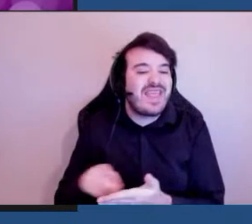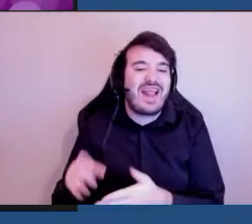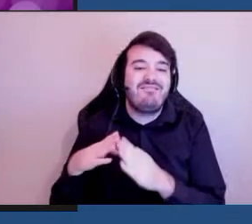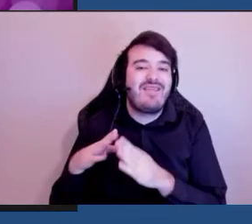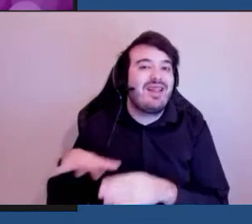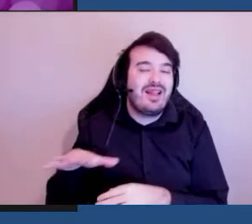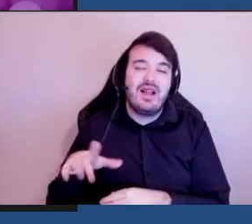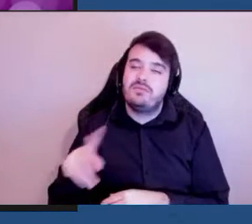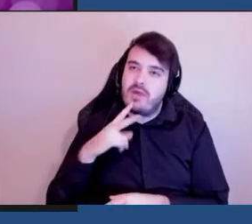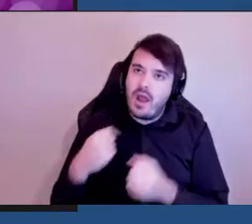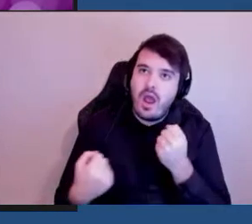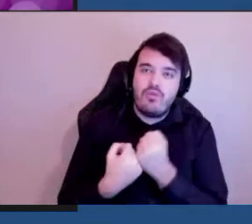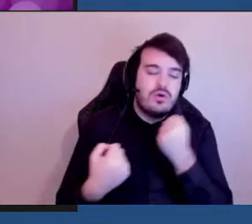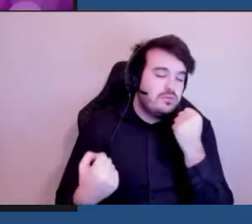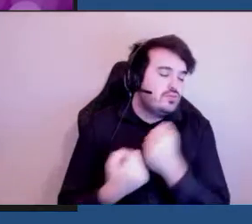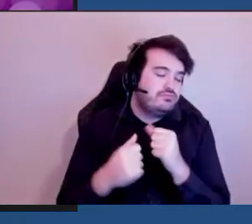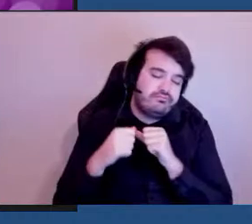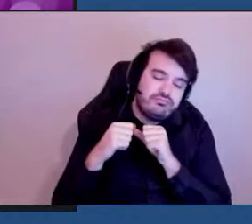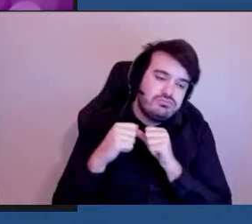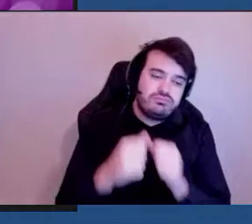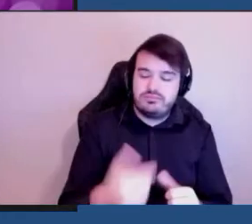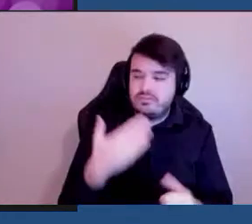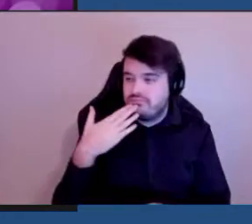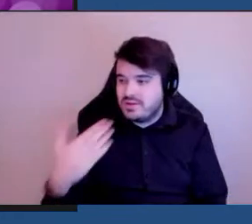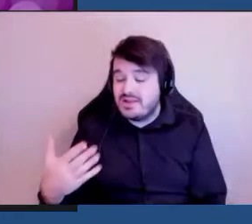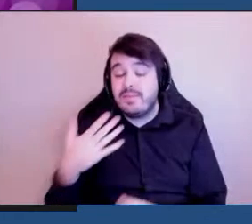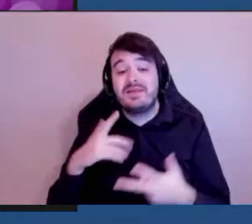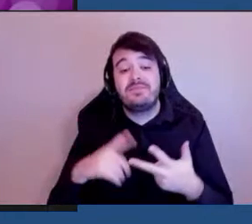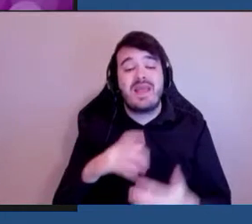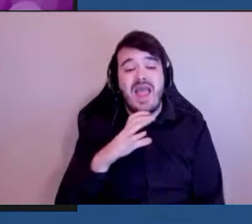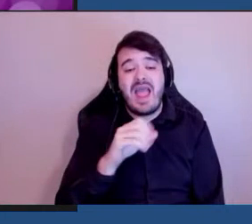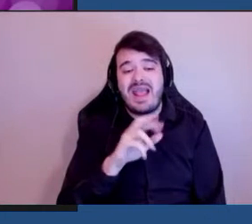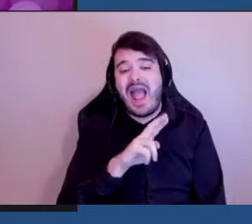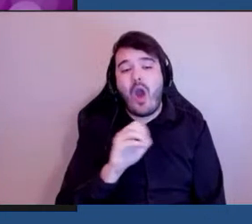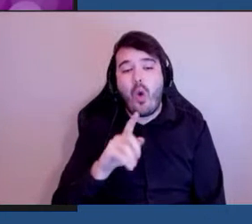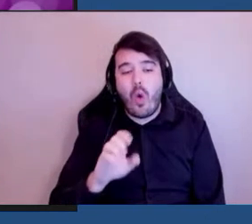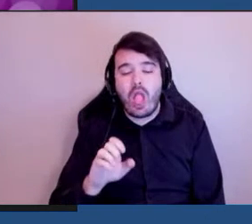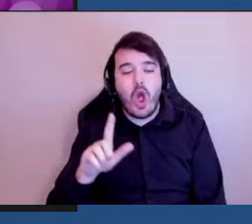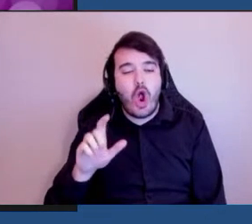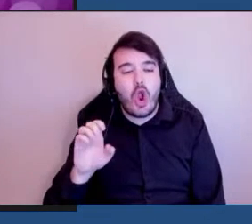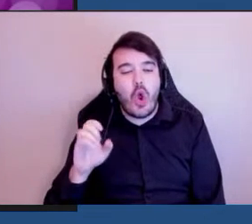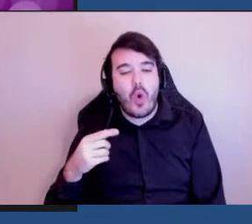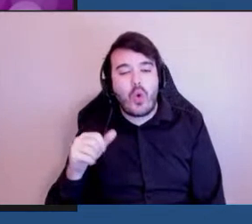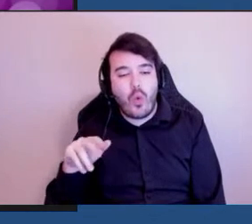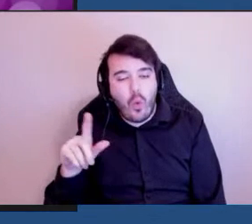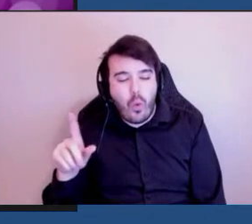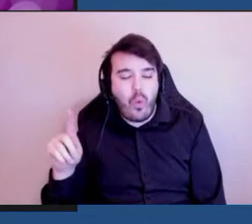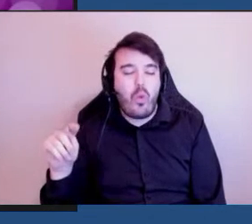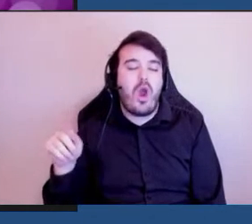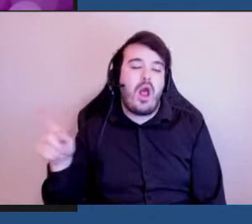avoir appuyés constamment. J'aimerais remercier Carole Legault qui est notre coordonnatrice du comité